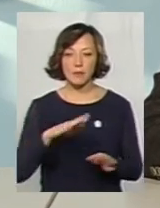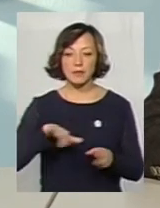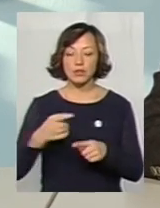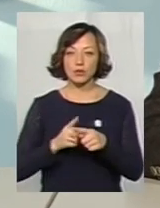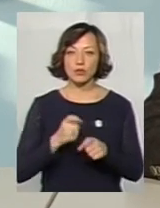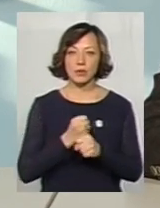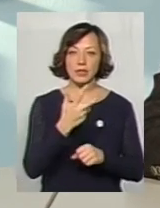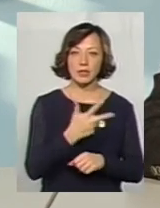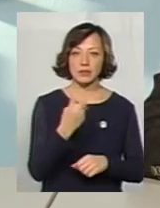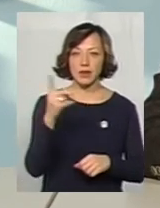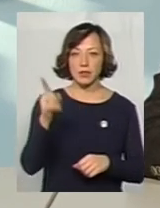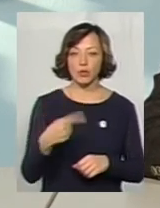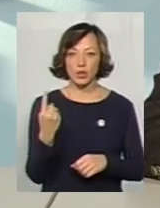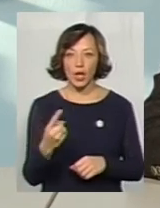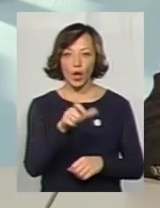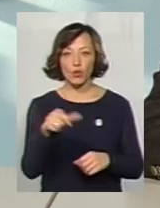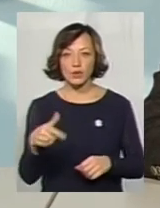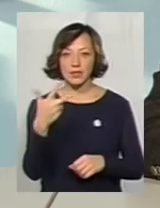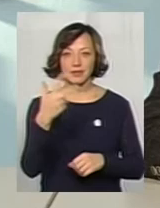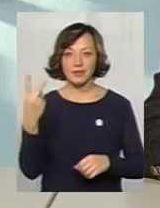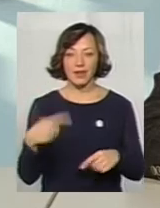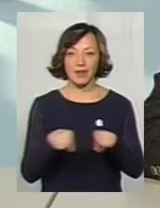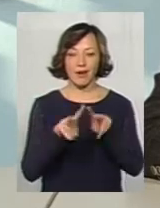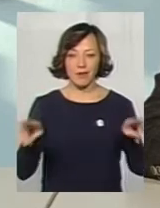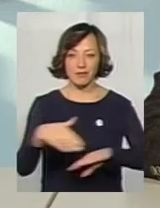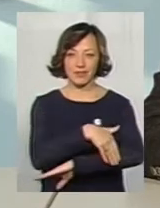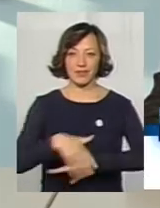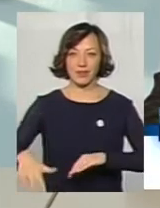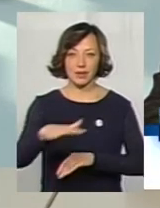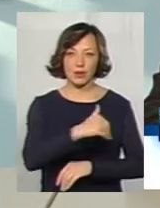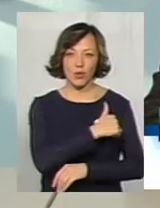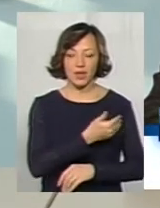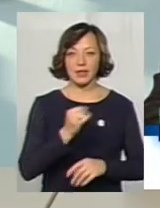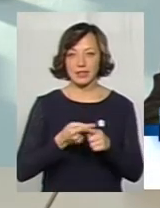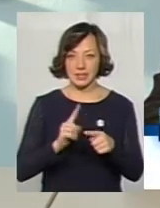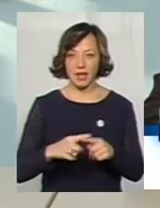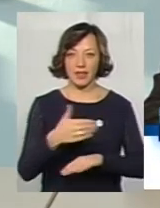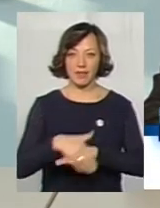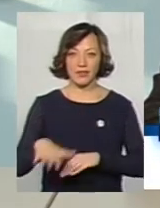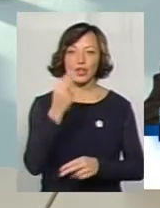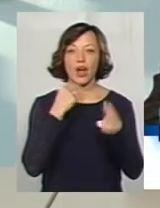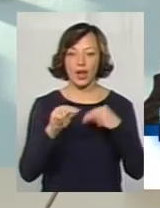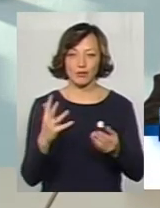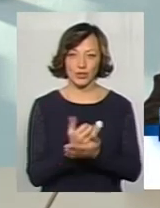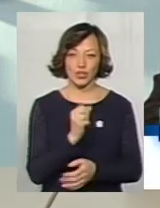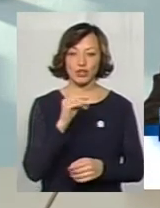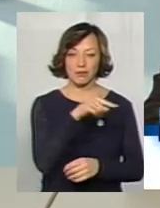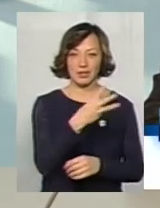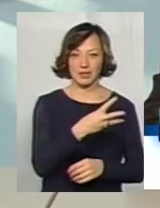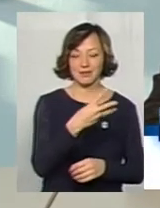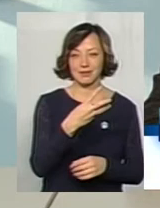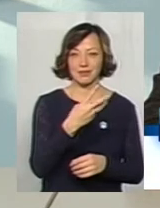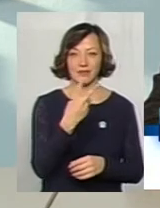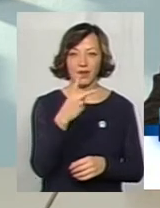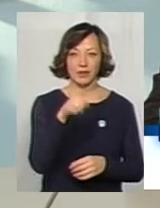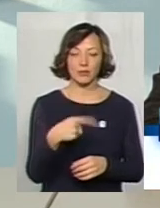як ми зробили 32 дріп-1, мешканці захотіли такий самий двір. Ну, і, власне, цей двір, як на мене, ще кращий, ніж той, який на